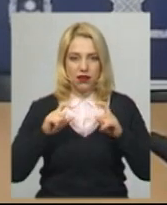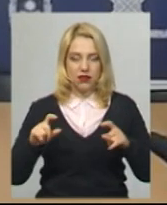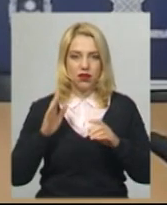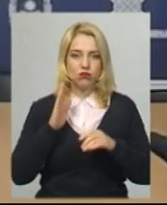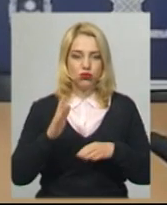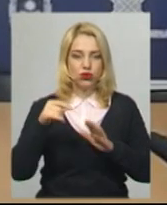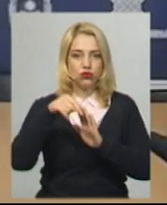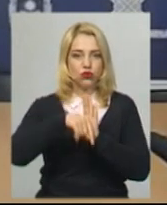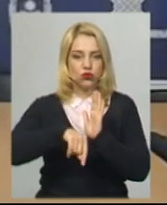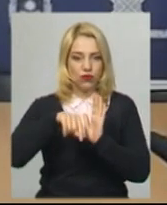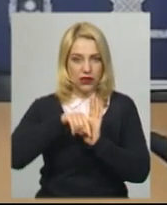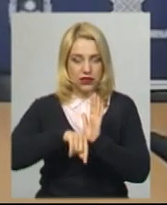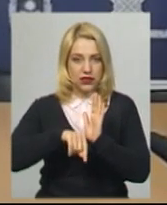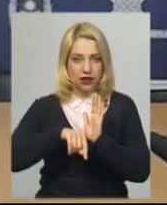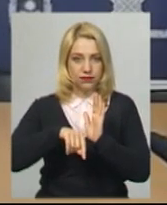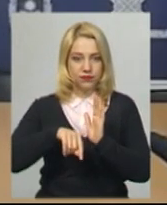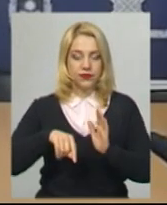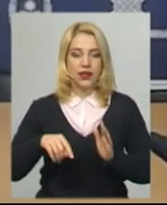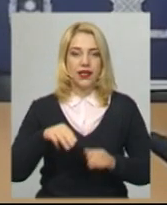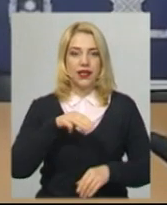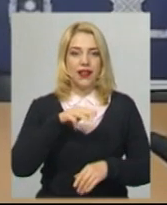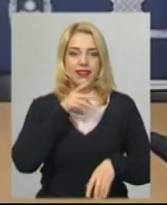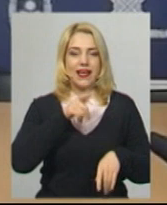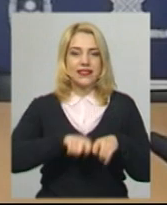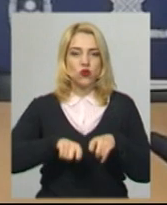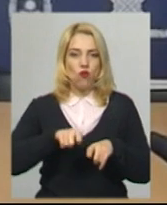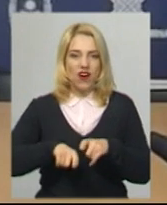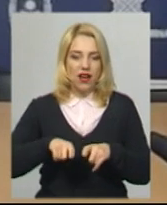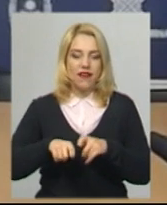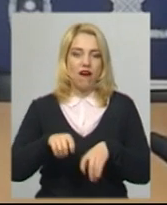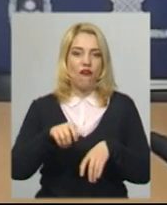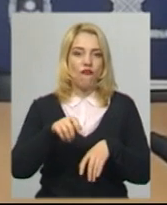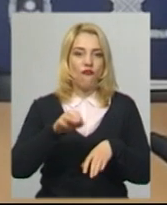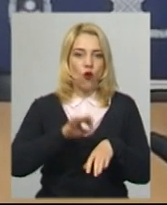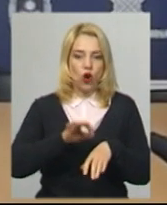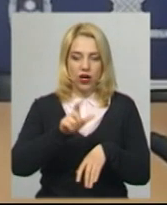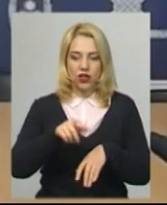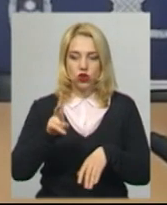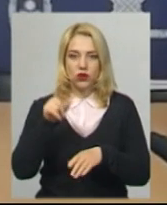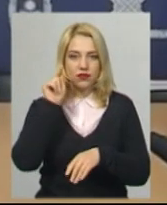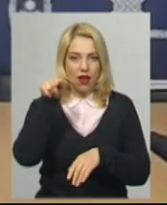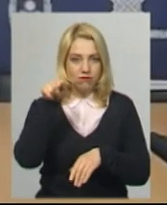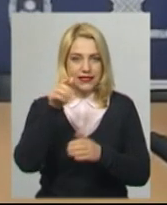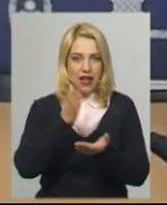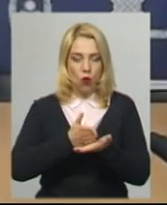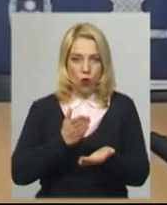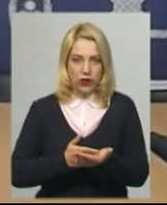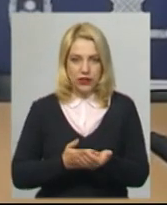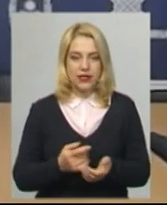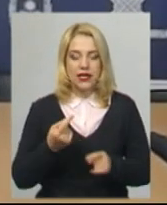буде стосуватися тестування хворих, які там знаходяться. Це буде стосуватися тестування